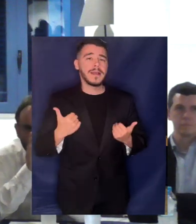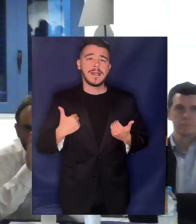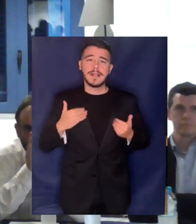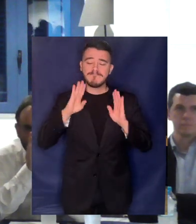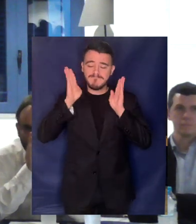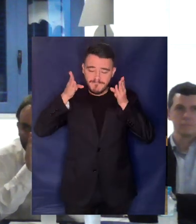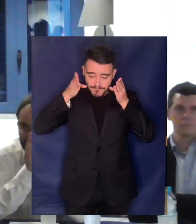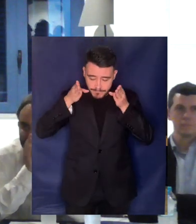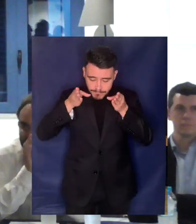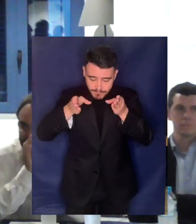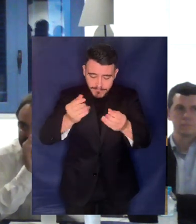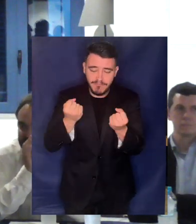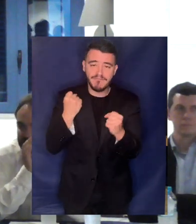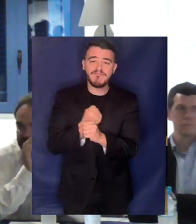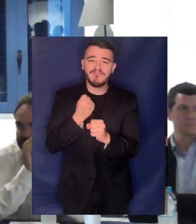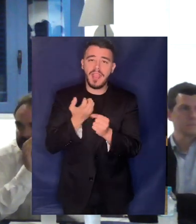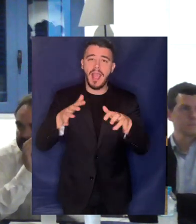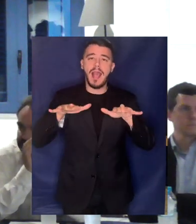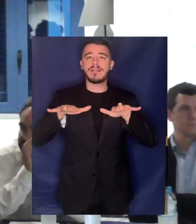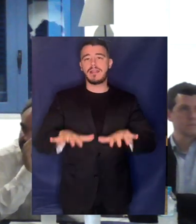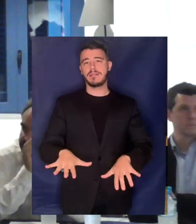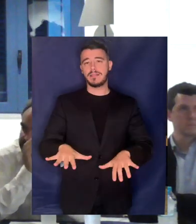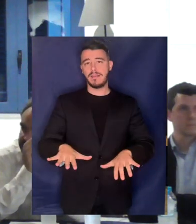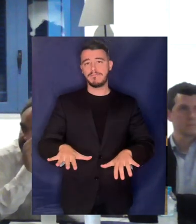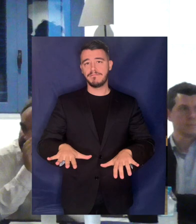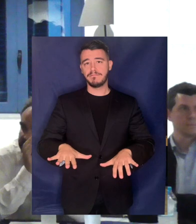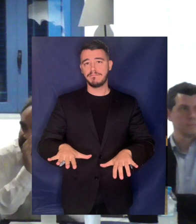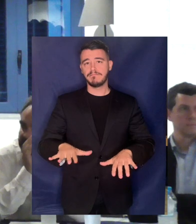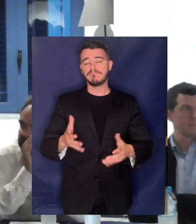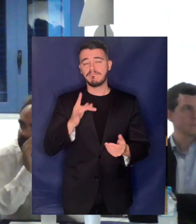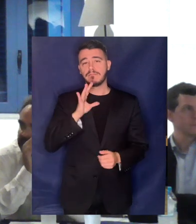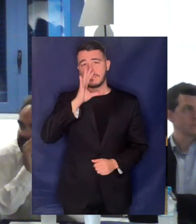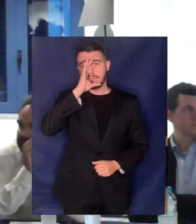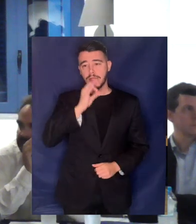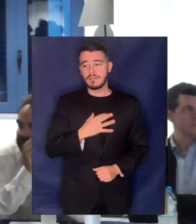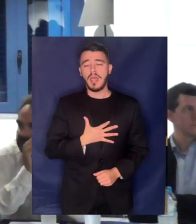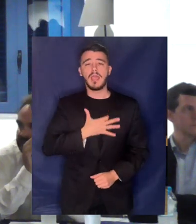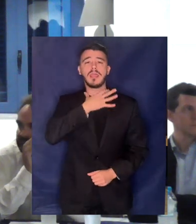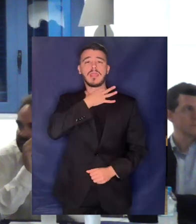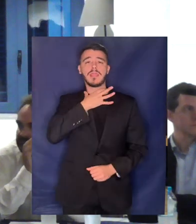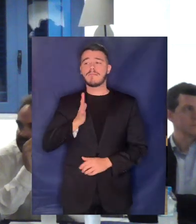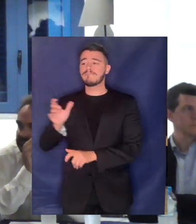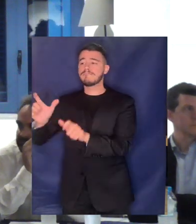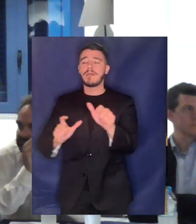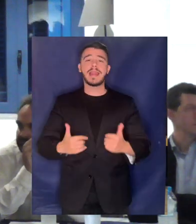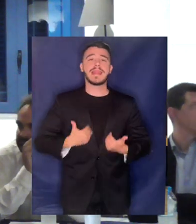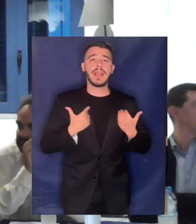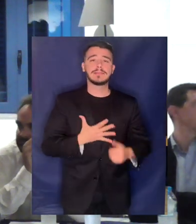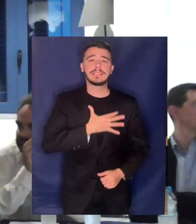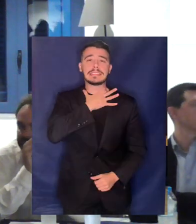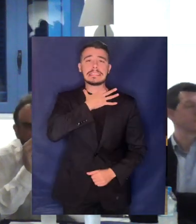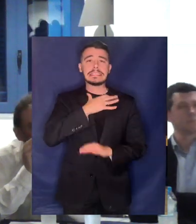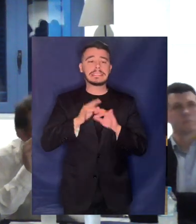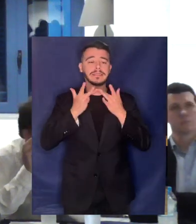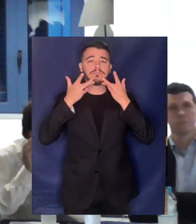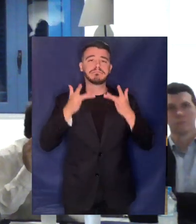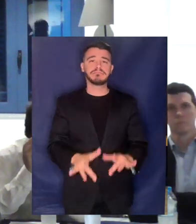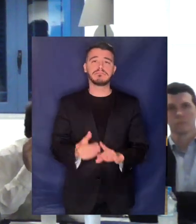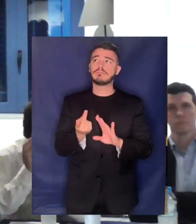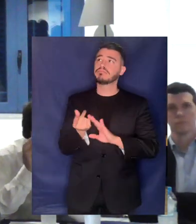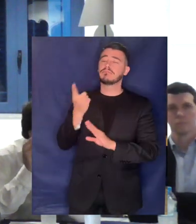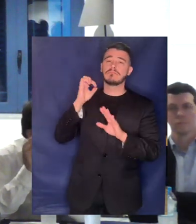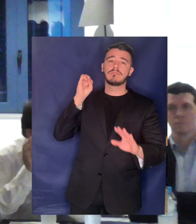ανεργία, στην επισφάλεια. Και πράγματι, αυτή είναι η κύρια συνθήκη που οδηγεί τους νέους να φεύγουν από τη χώρα. Πολλές φορές όμως δεν